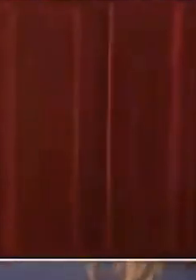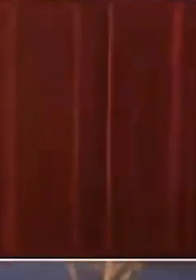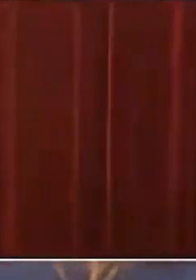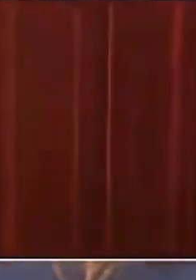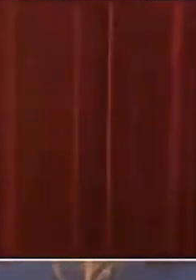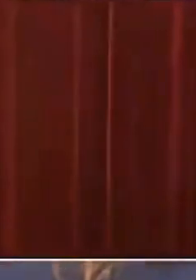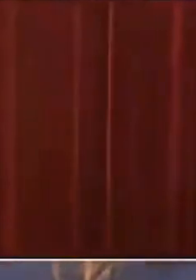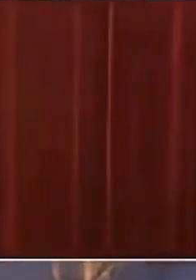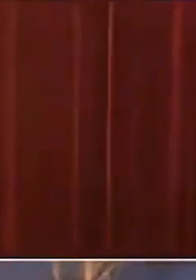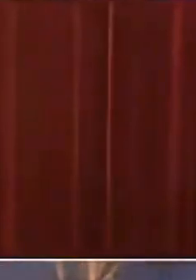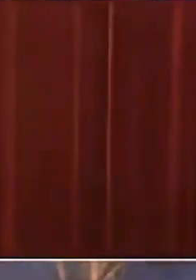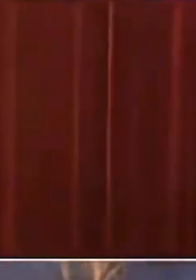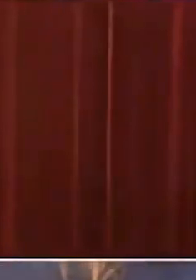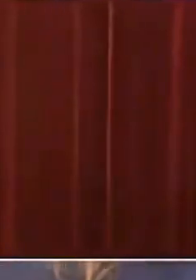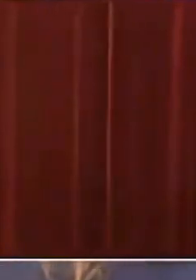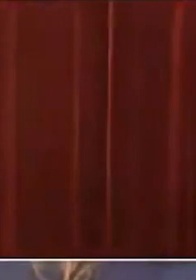Gràcies.